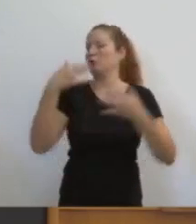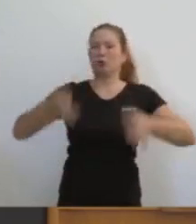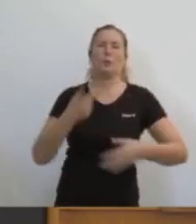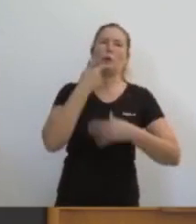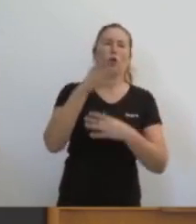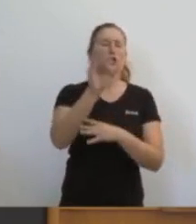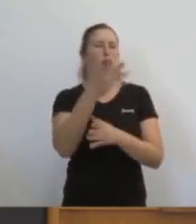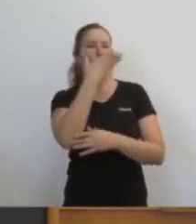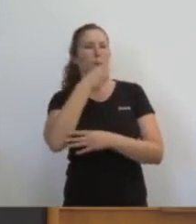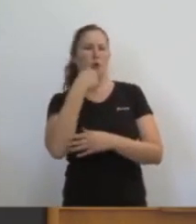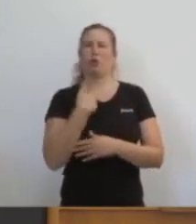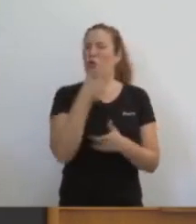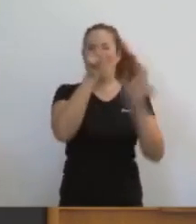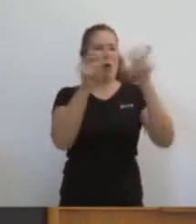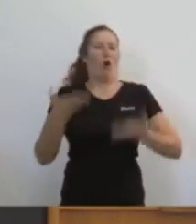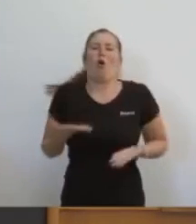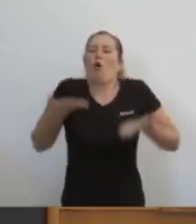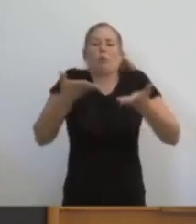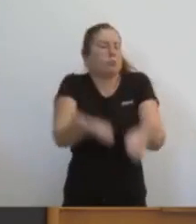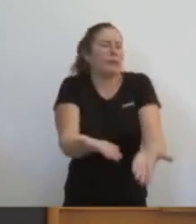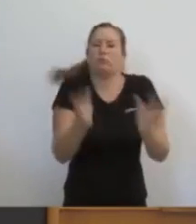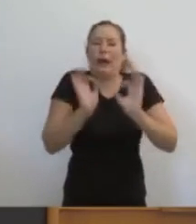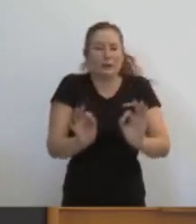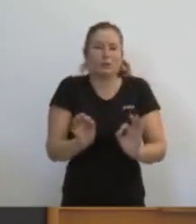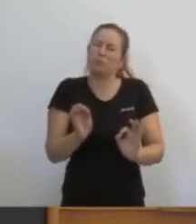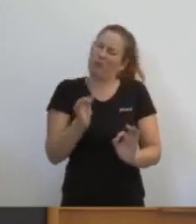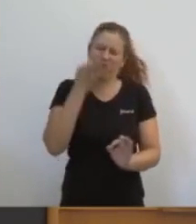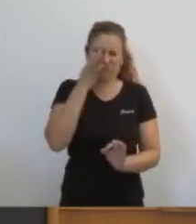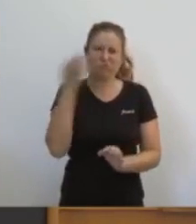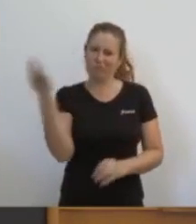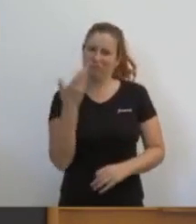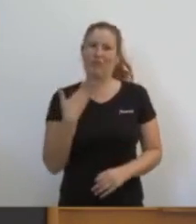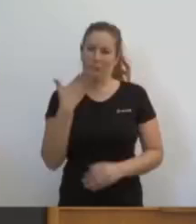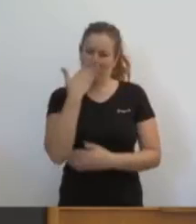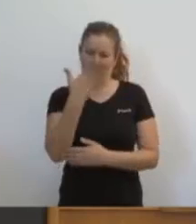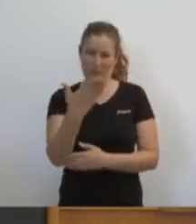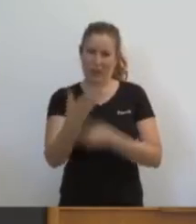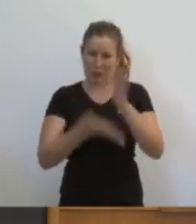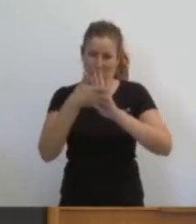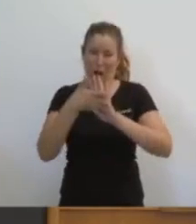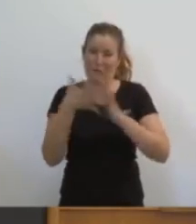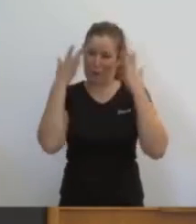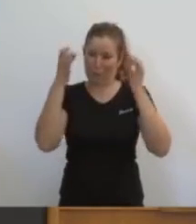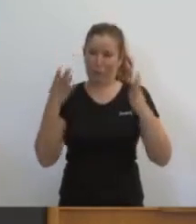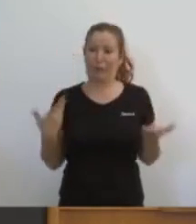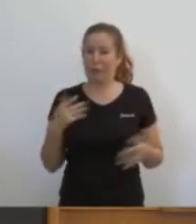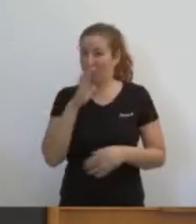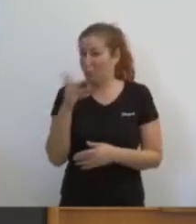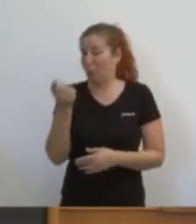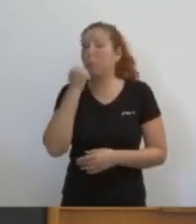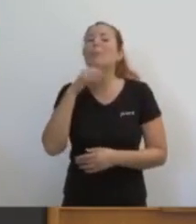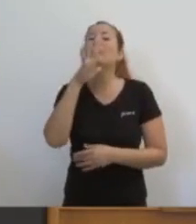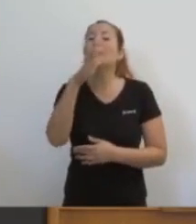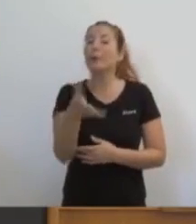Senyor, un poquet de serietat. Bé, jo crec que el senyor president de la Diputació és molt bregat perquè ha incomplit tot